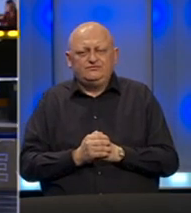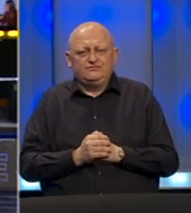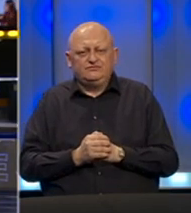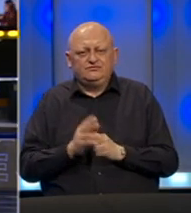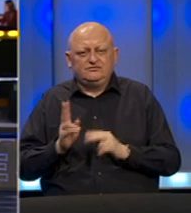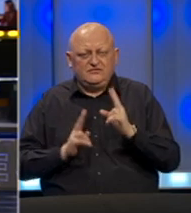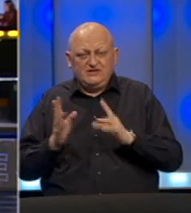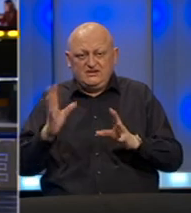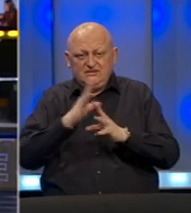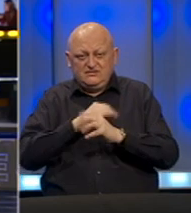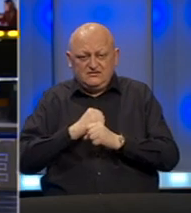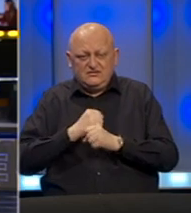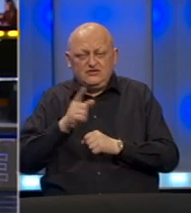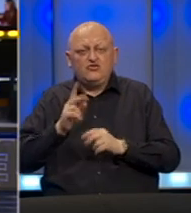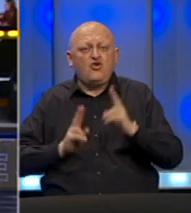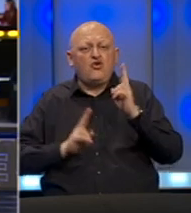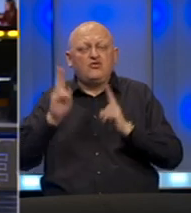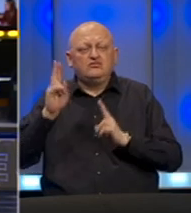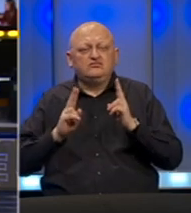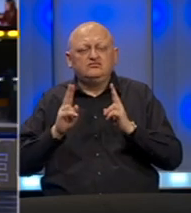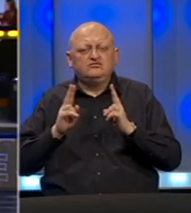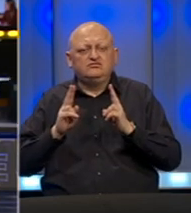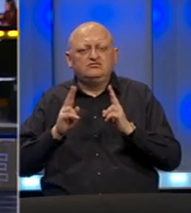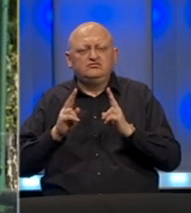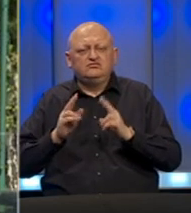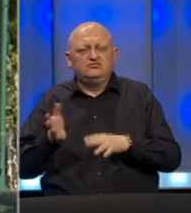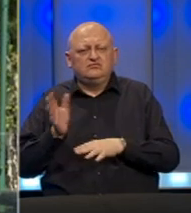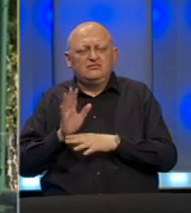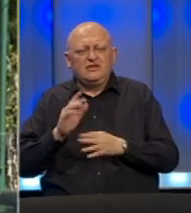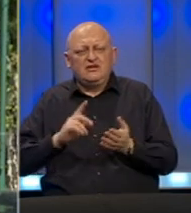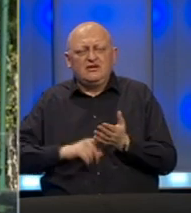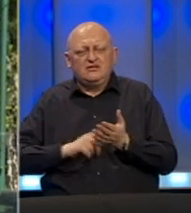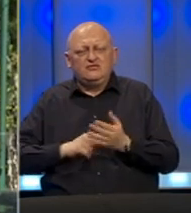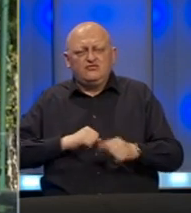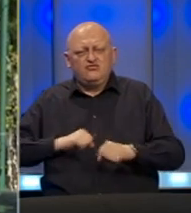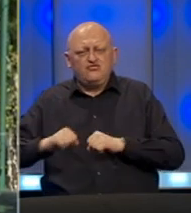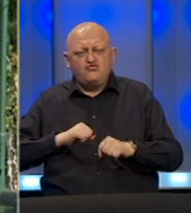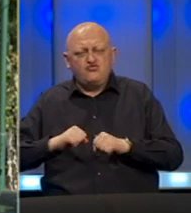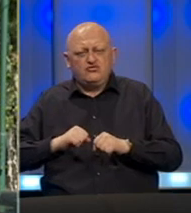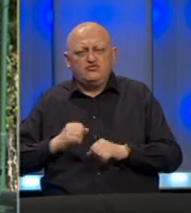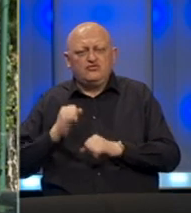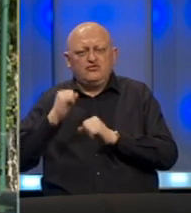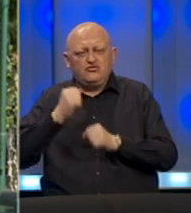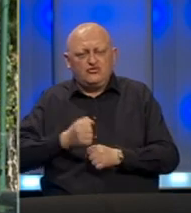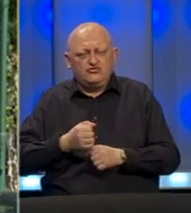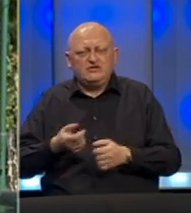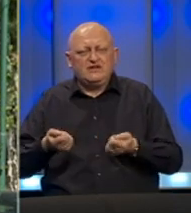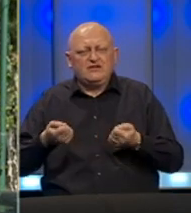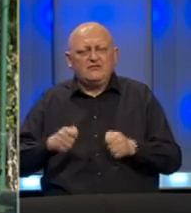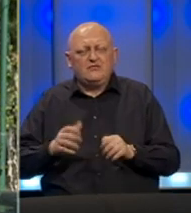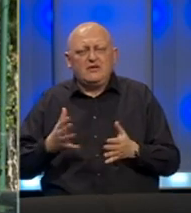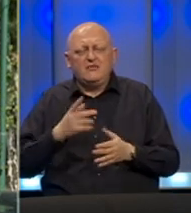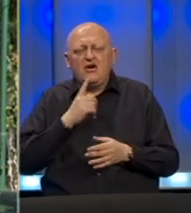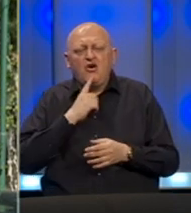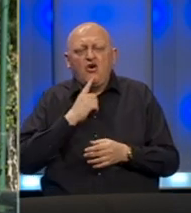Sastanak je završen. tom sastanku, dakle, predstavnici sindikata i uprave donijeli su određene zvakruške prema